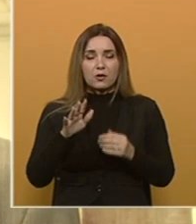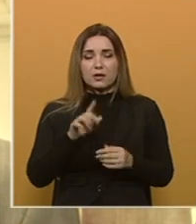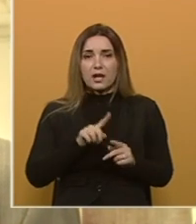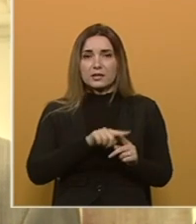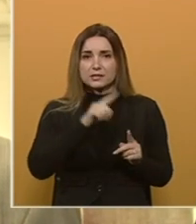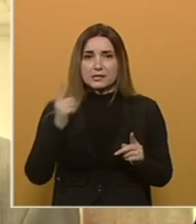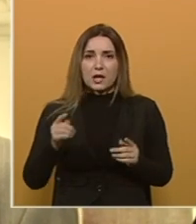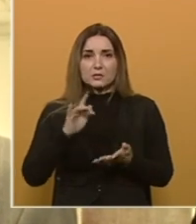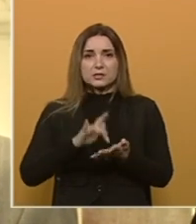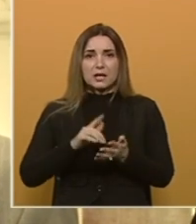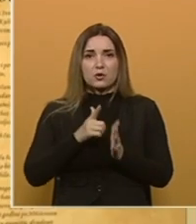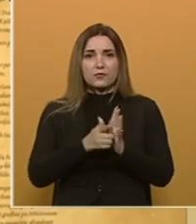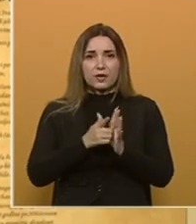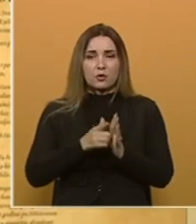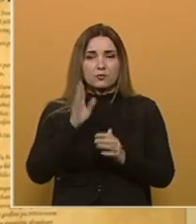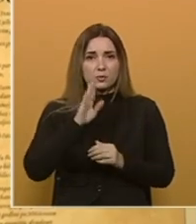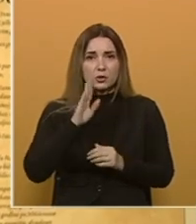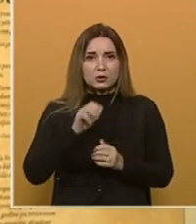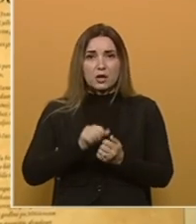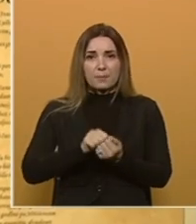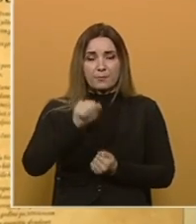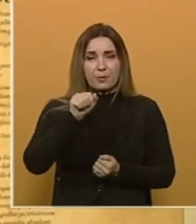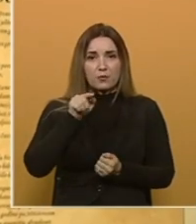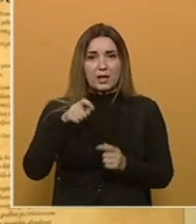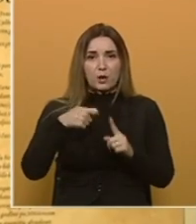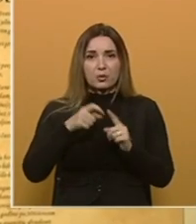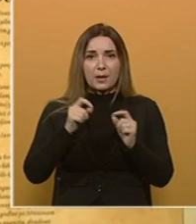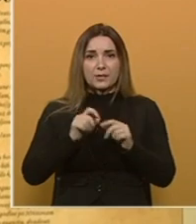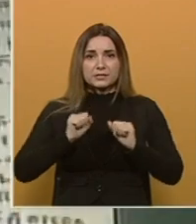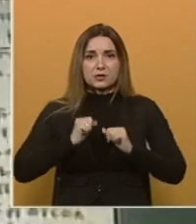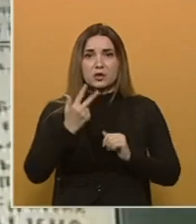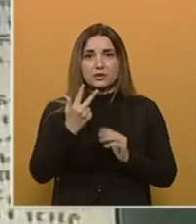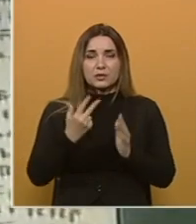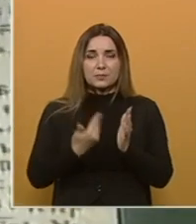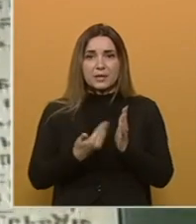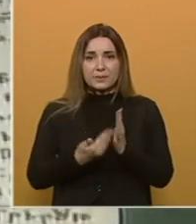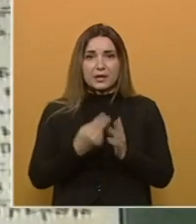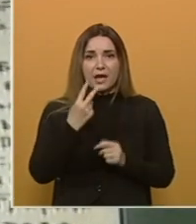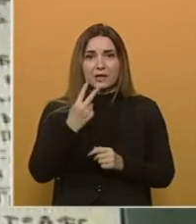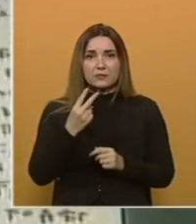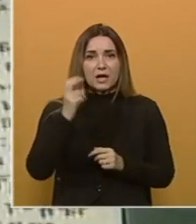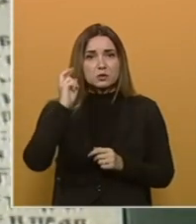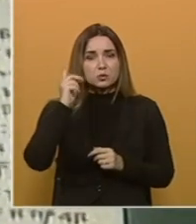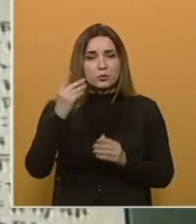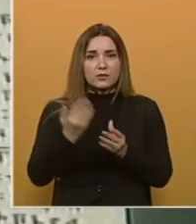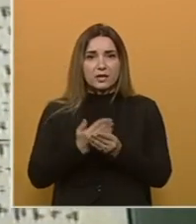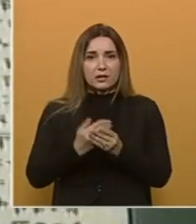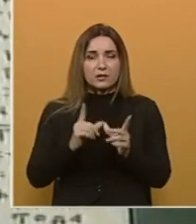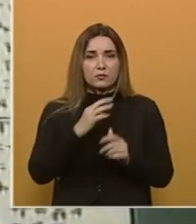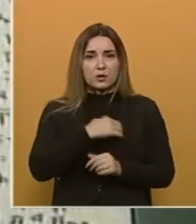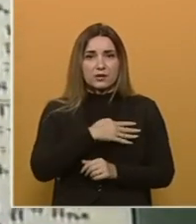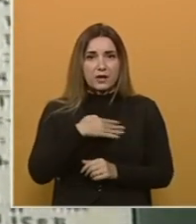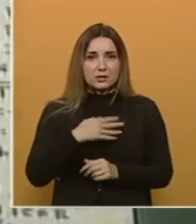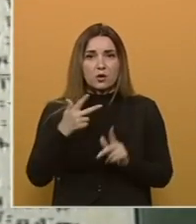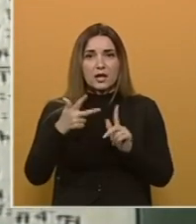srednjevijekovne Bosne na našu istoriju. Povelja Kulina Bana sačuvana je u tri primjerka. Dva su u Dubrovačkom arhivu u Hrvatskoj.